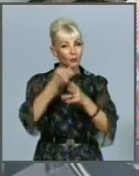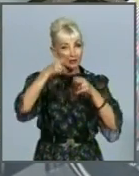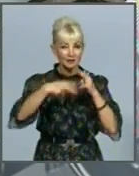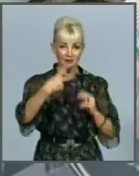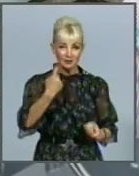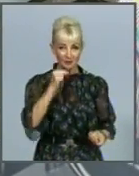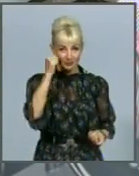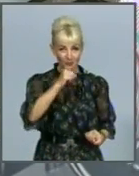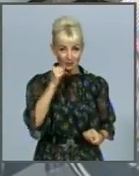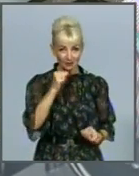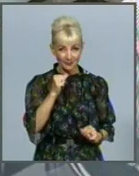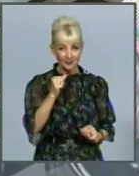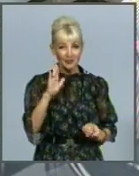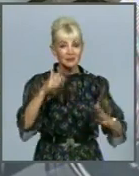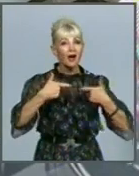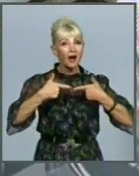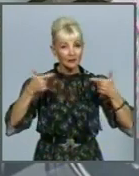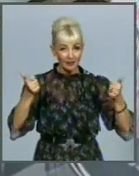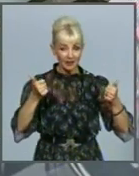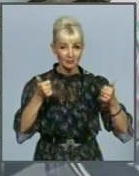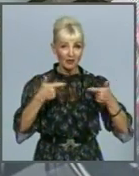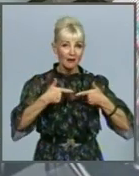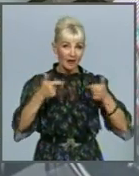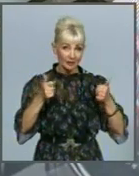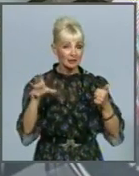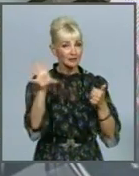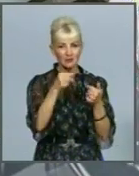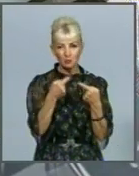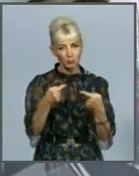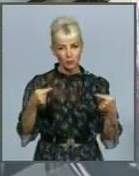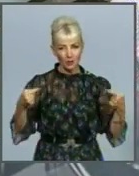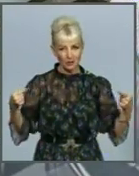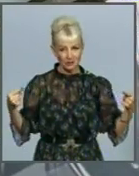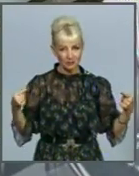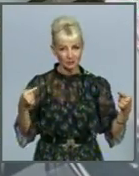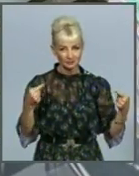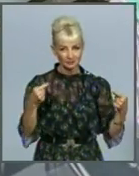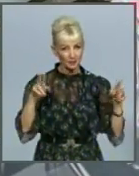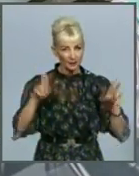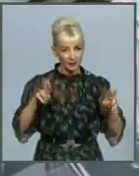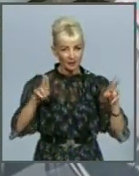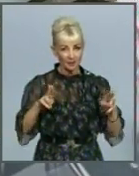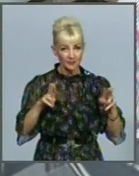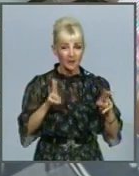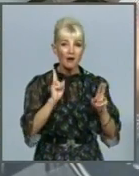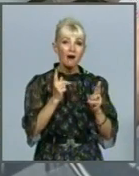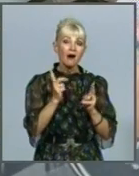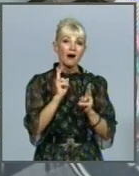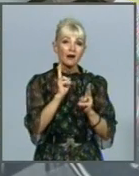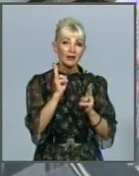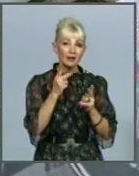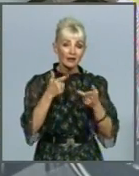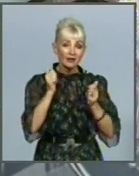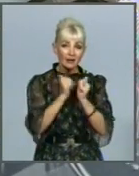року. Ось з отелями, отелі всі ведуть себе по-різному. Тобто, кожен отель, хтось робить повернути, хтось